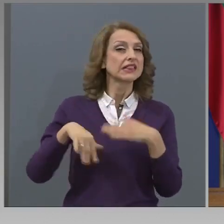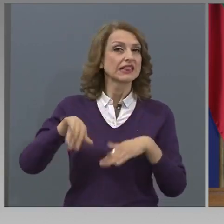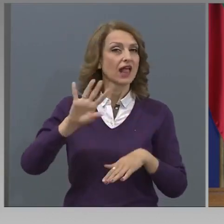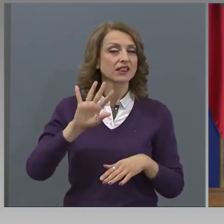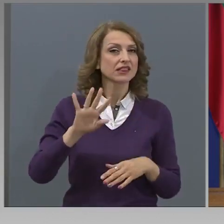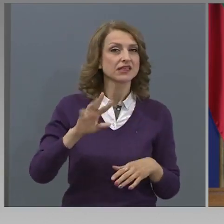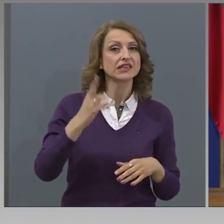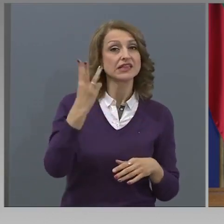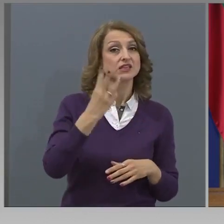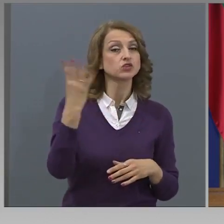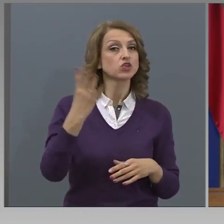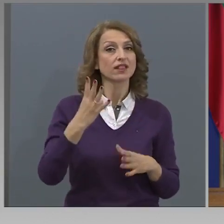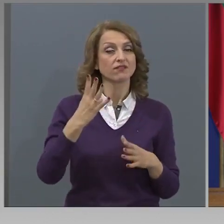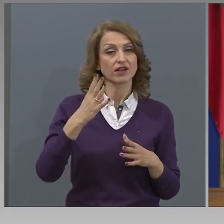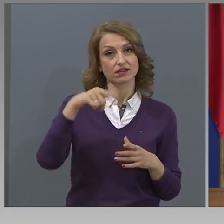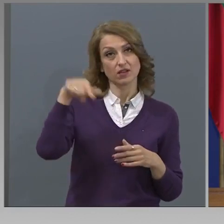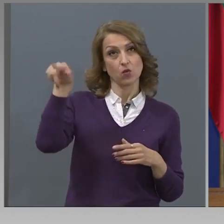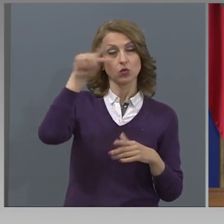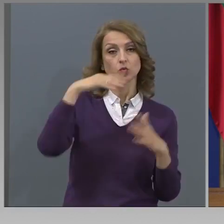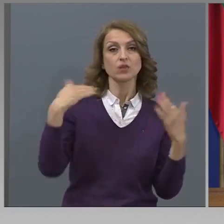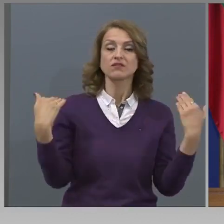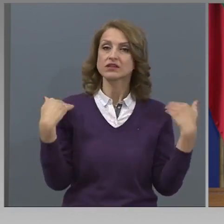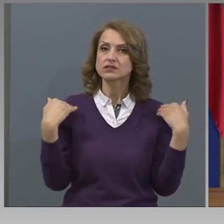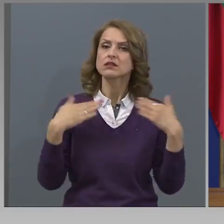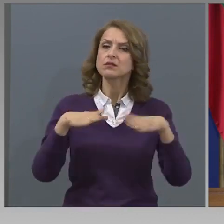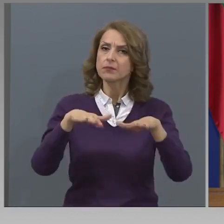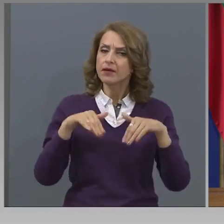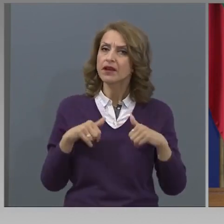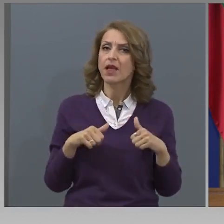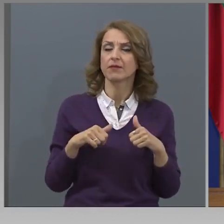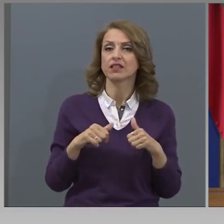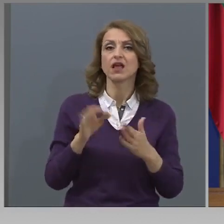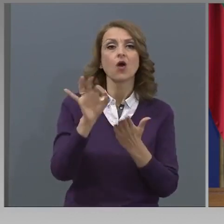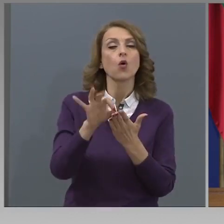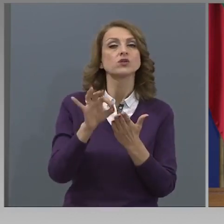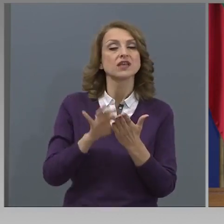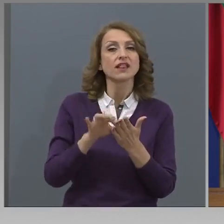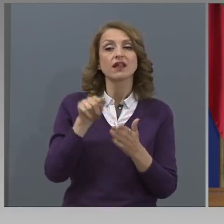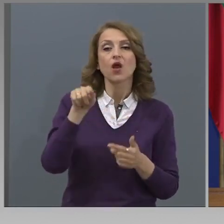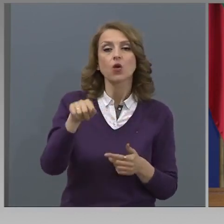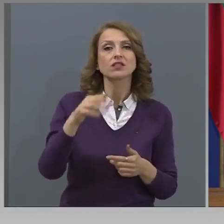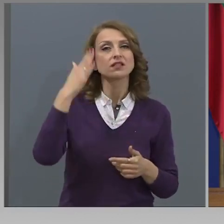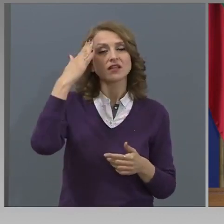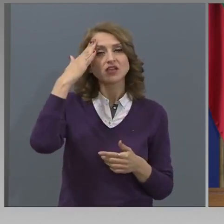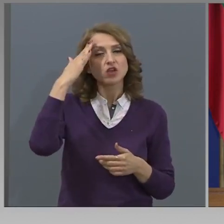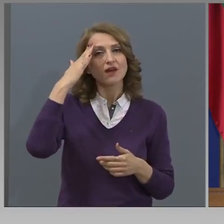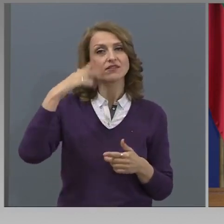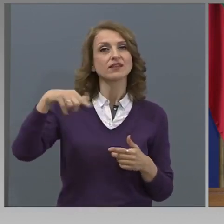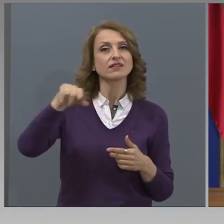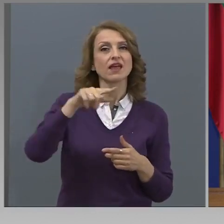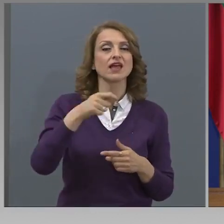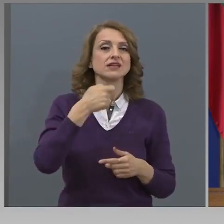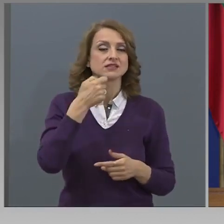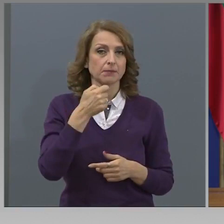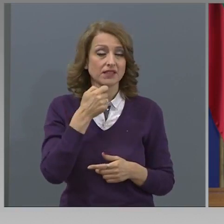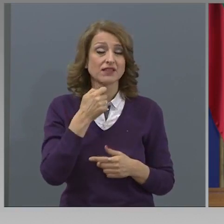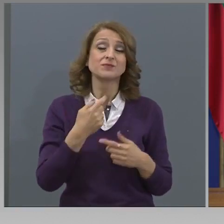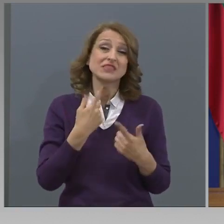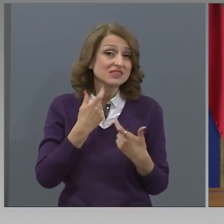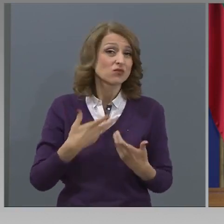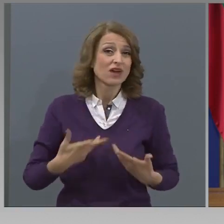Близо 3 четвърти от висшите училища приемат с оценки от държавните зрелостни изпити, в този смисъл те са необходим.